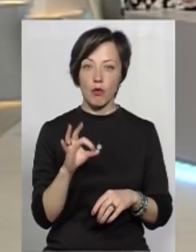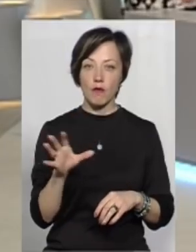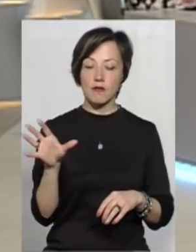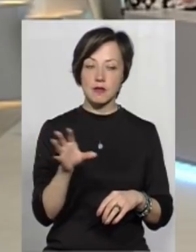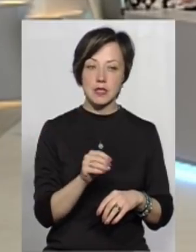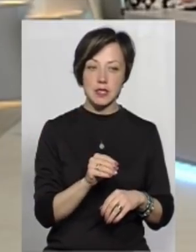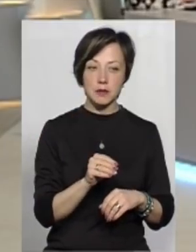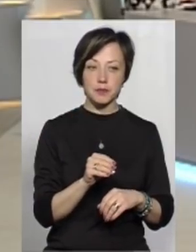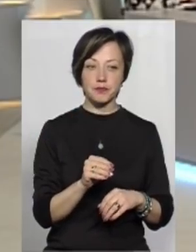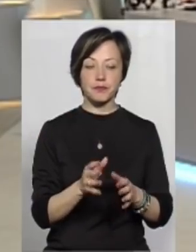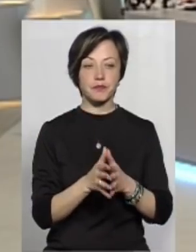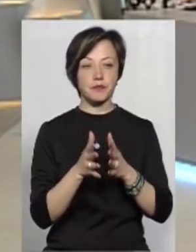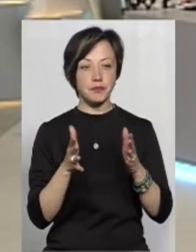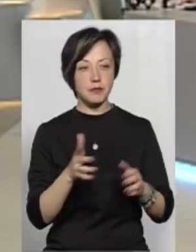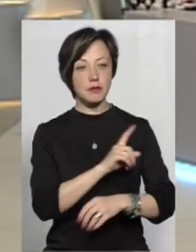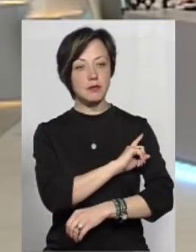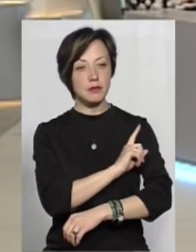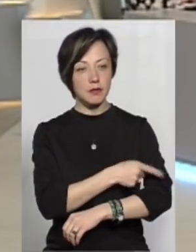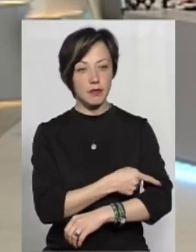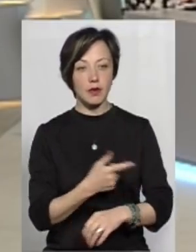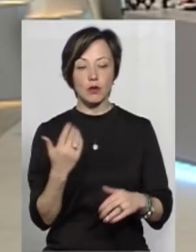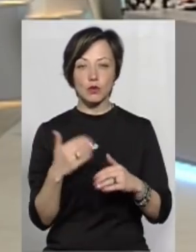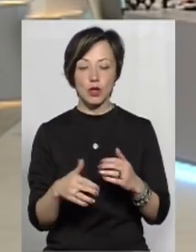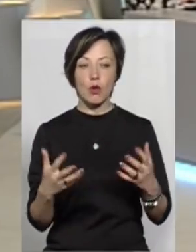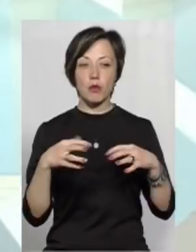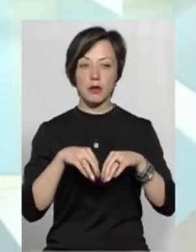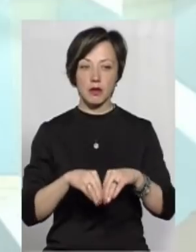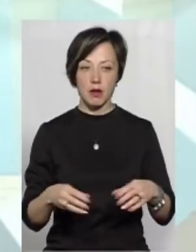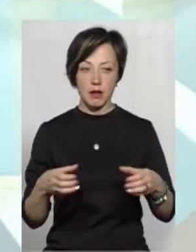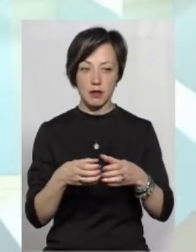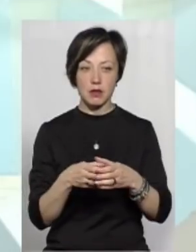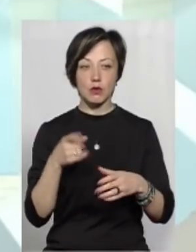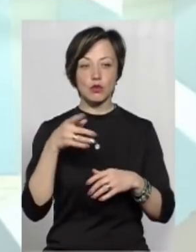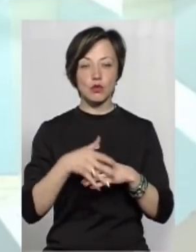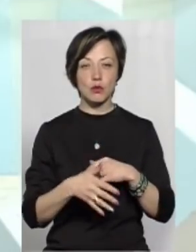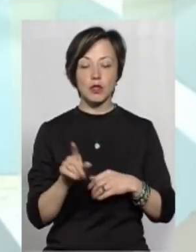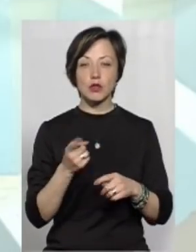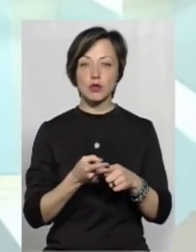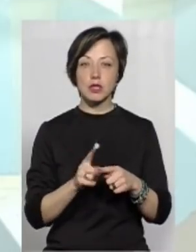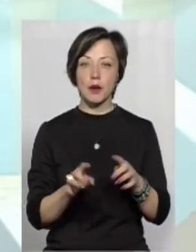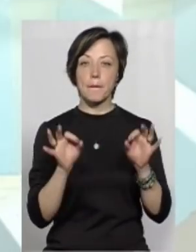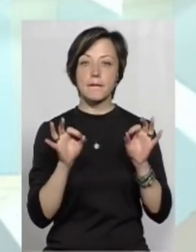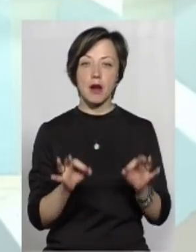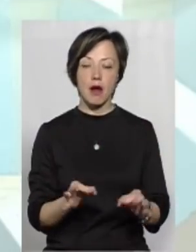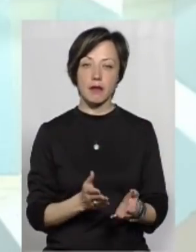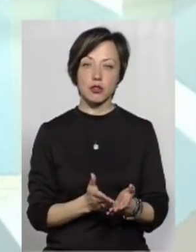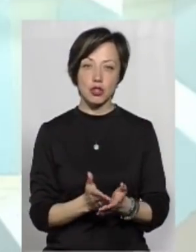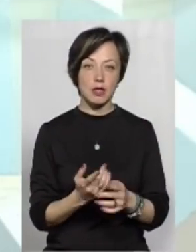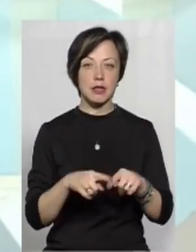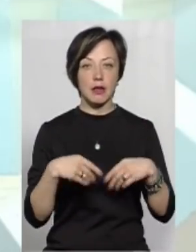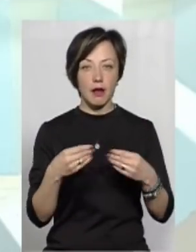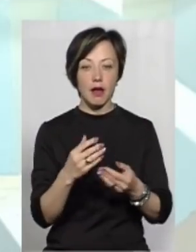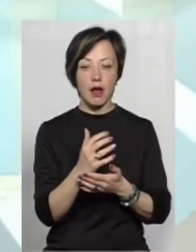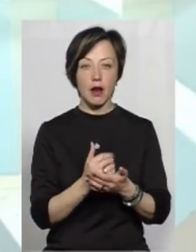всі найбільш сильніші вже об'єдналися, тому що вони зрозуміли, що це правильний шлях, це дає